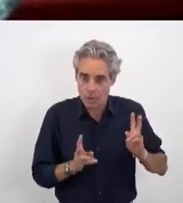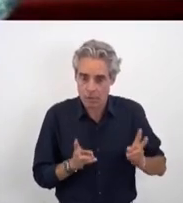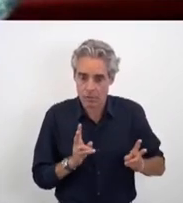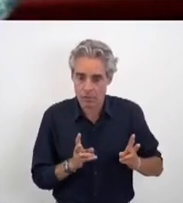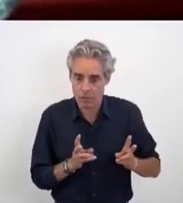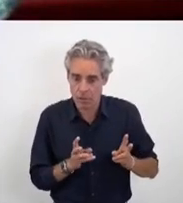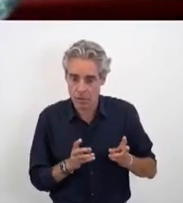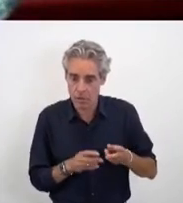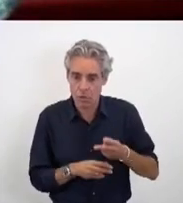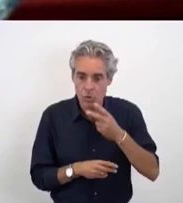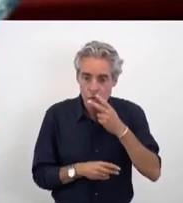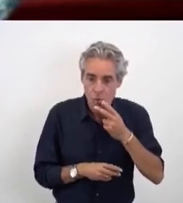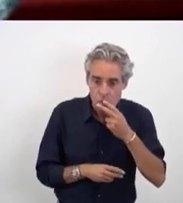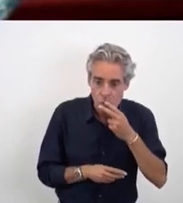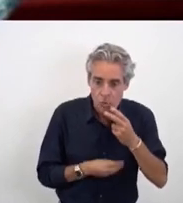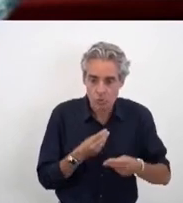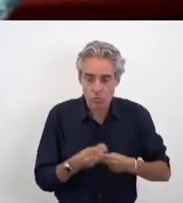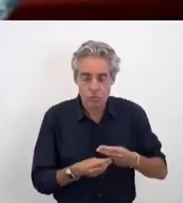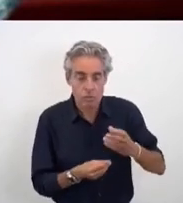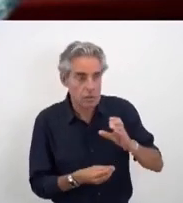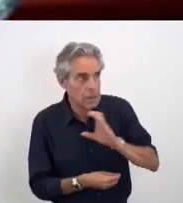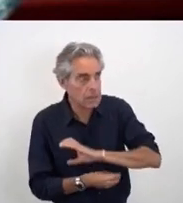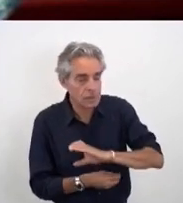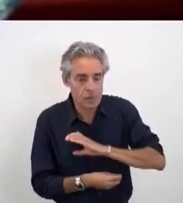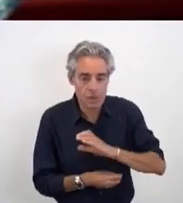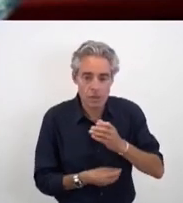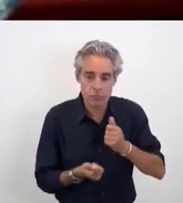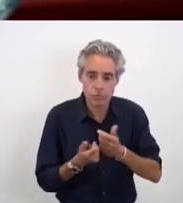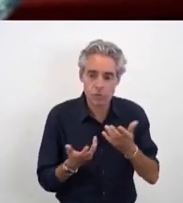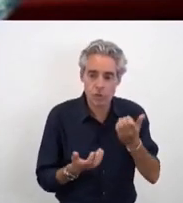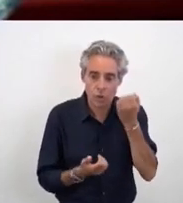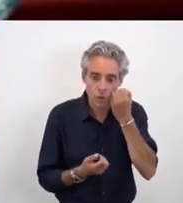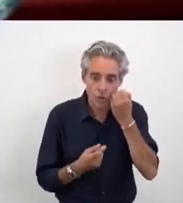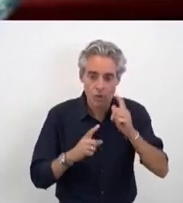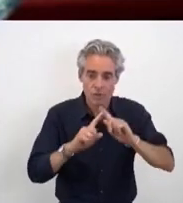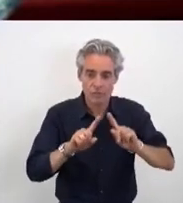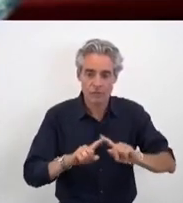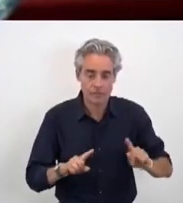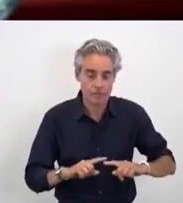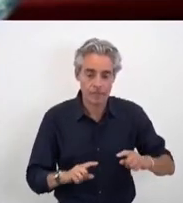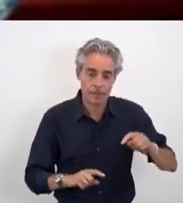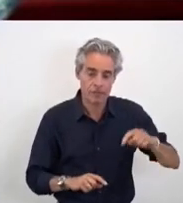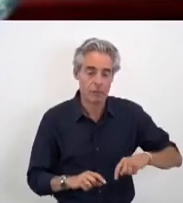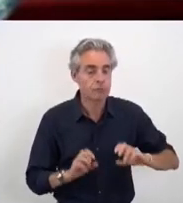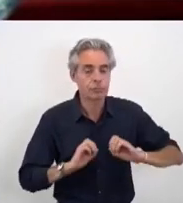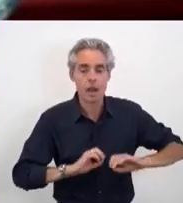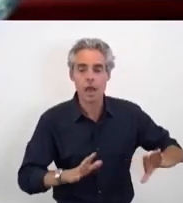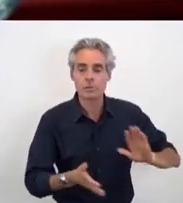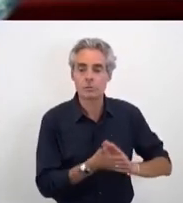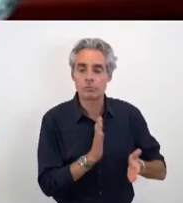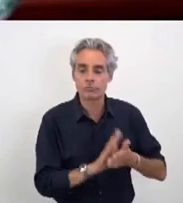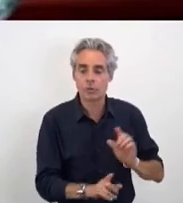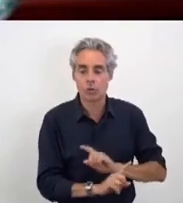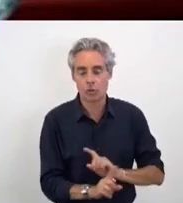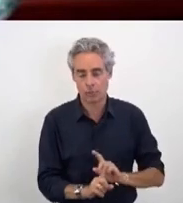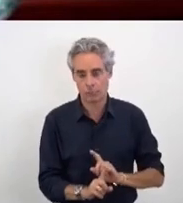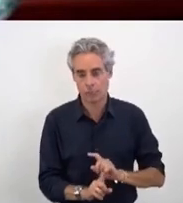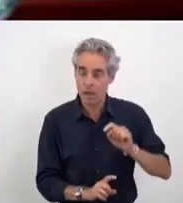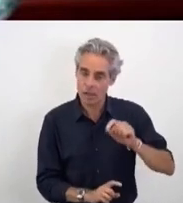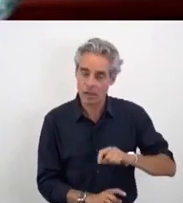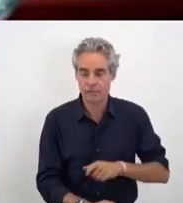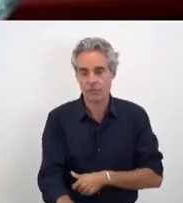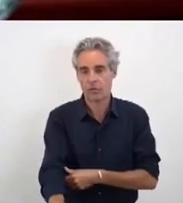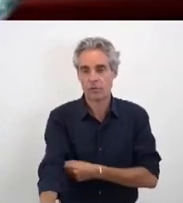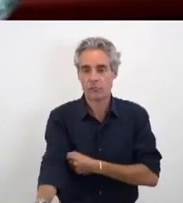à fumer ou à essayer différentes drogues. Je pense qu'il est arrivé le moment où on ne peut plus simplement s'appuyer